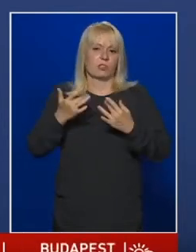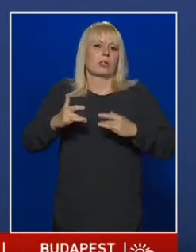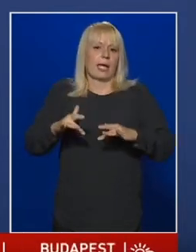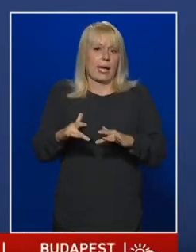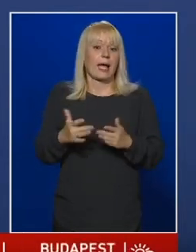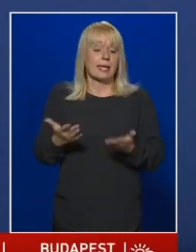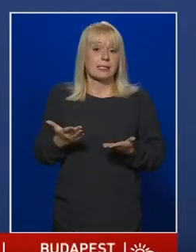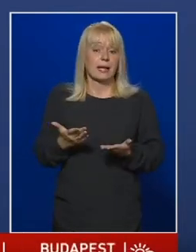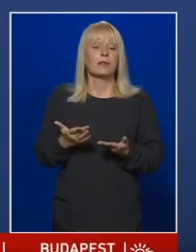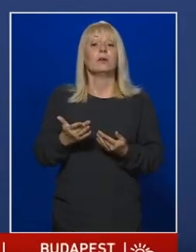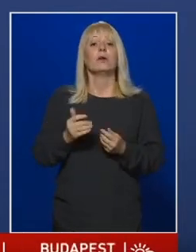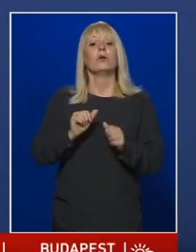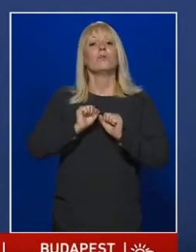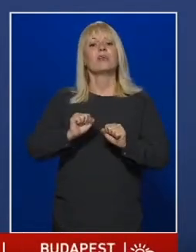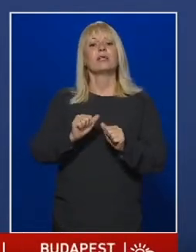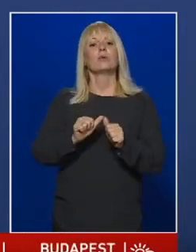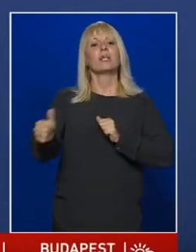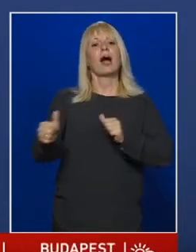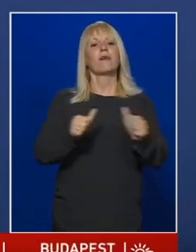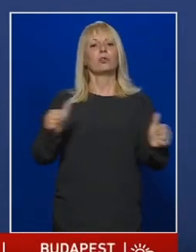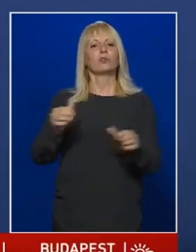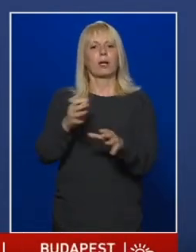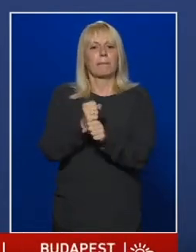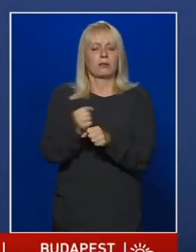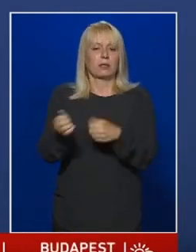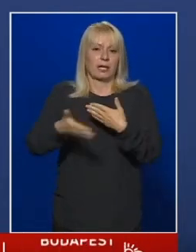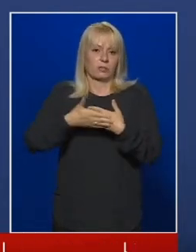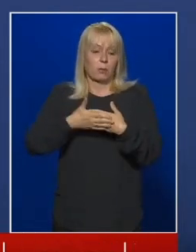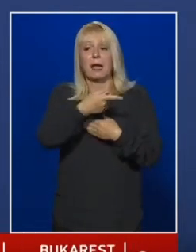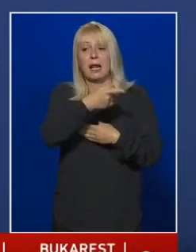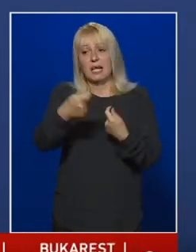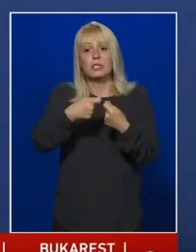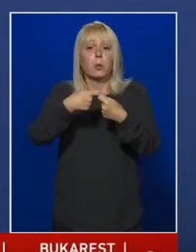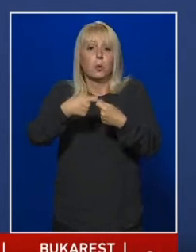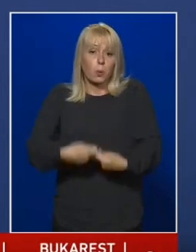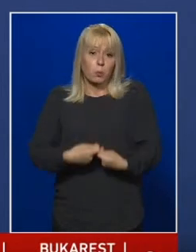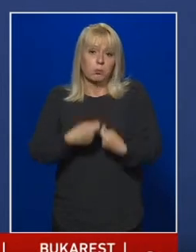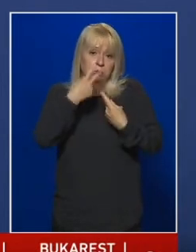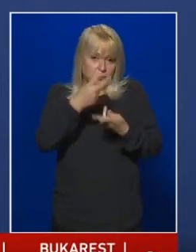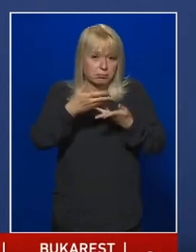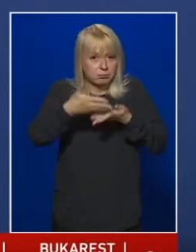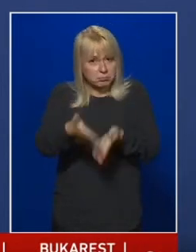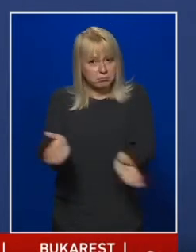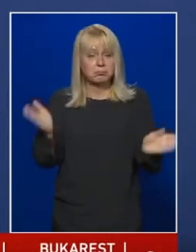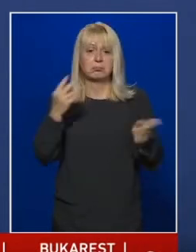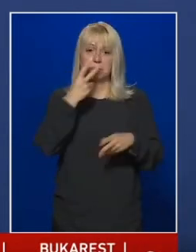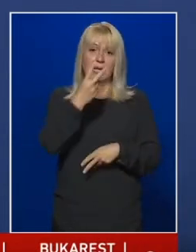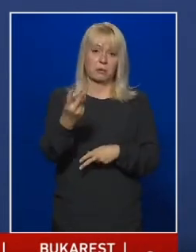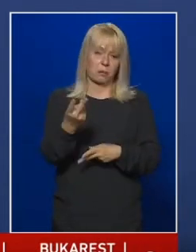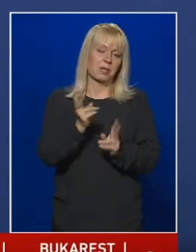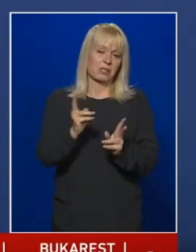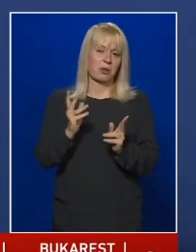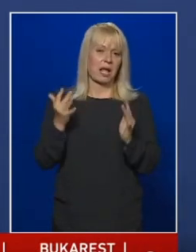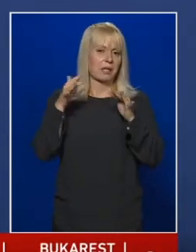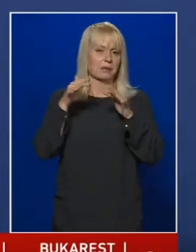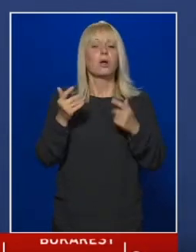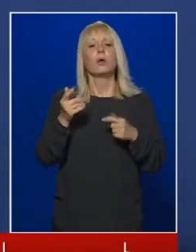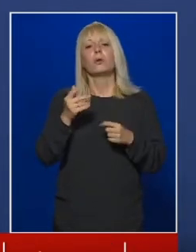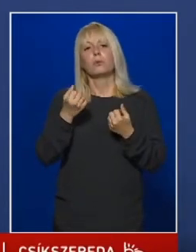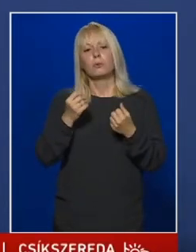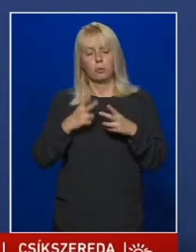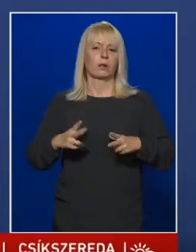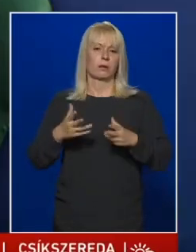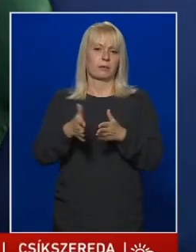a védőtávolságoknak a megtartása mellett ezeknek a kluboknak a látogatása indokolt lehet, megkezdhetik a